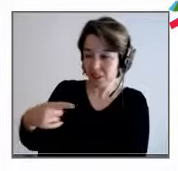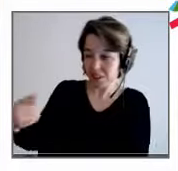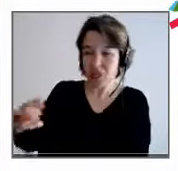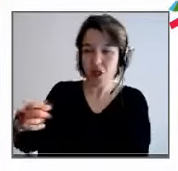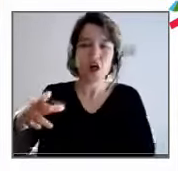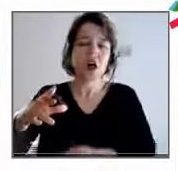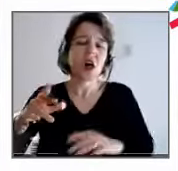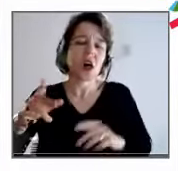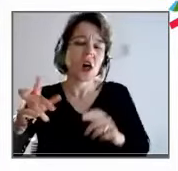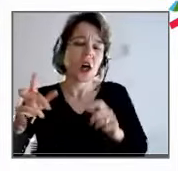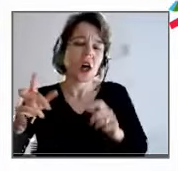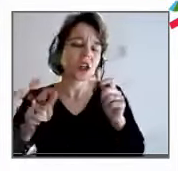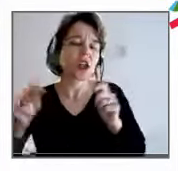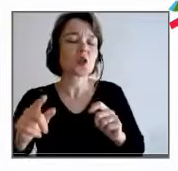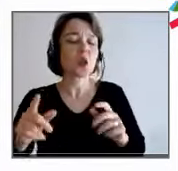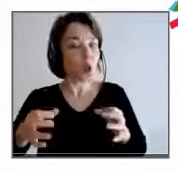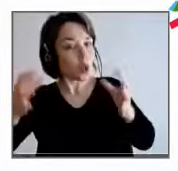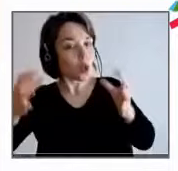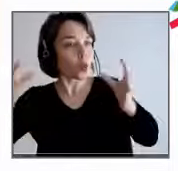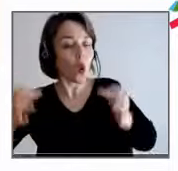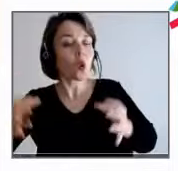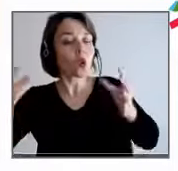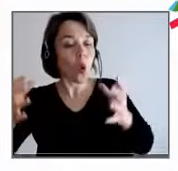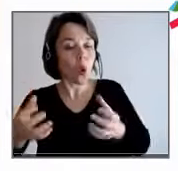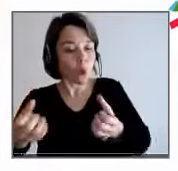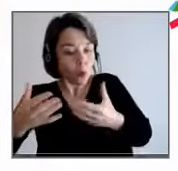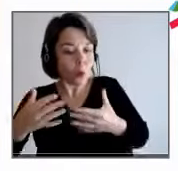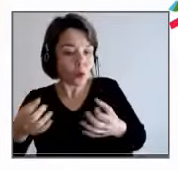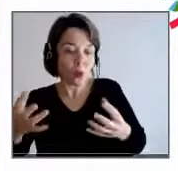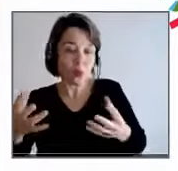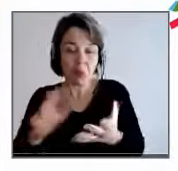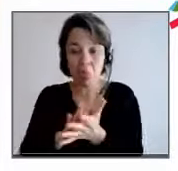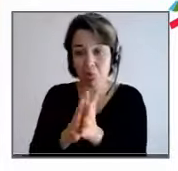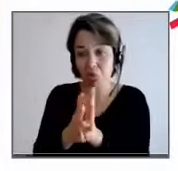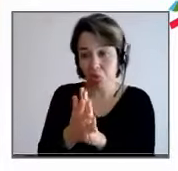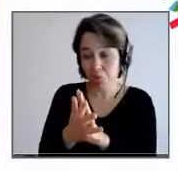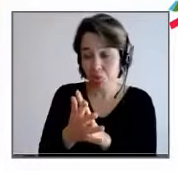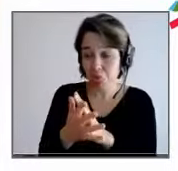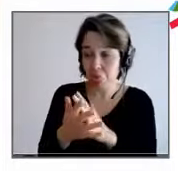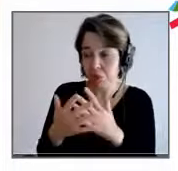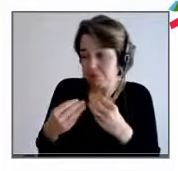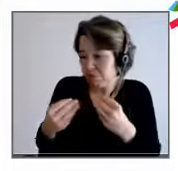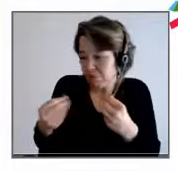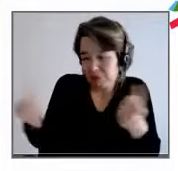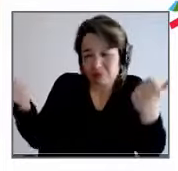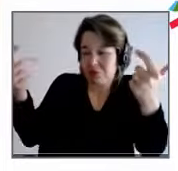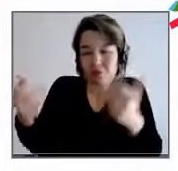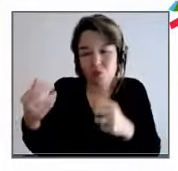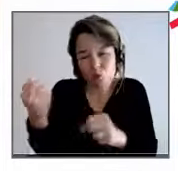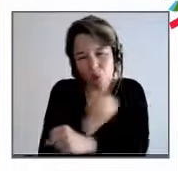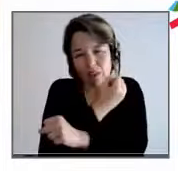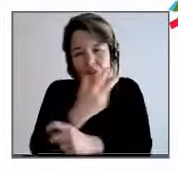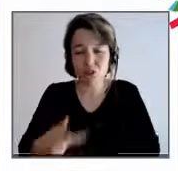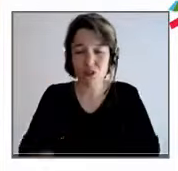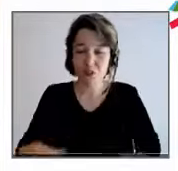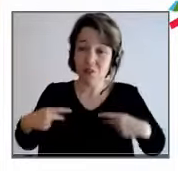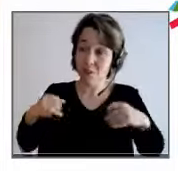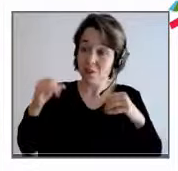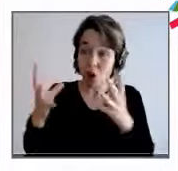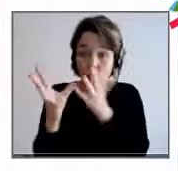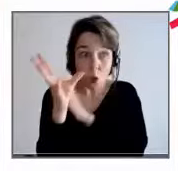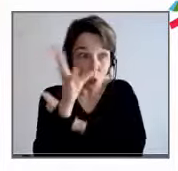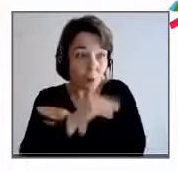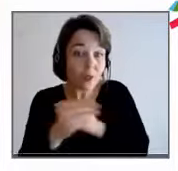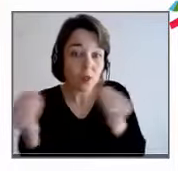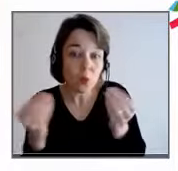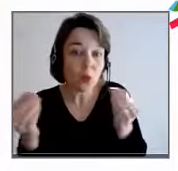et ils finissent par se dessécher, en fait, tout simplement. Et c'est cette force de vie qu'on ne retrouve plus. J presque envie de vous demander, est-ce que les personnes